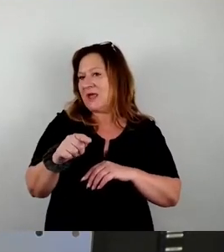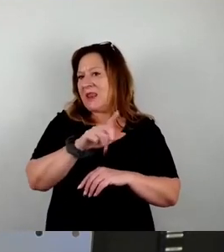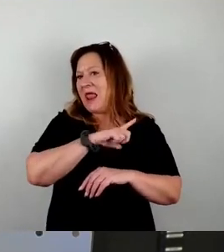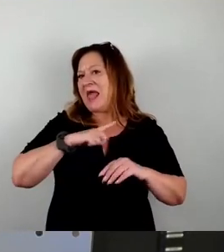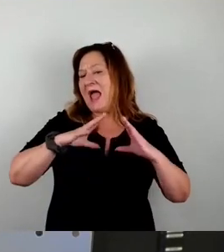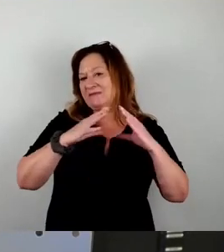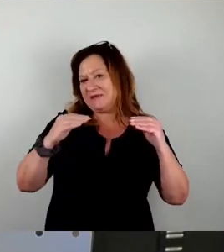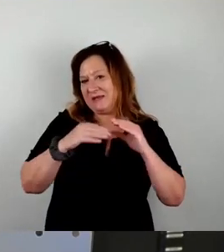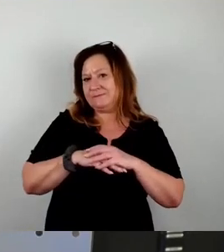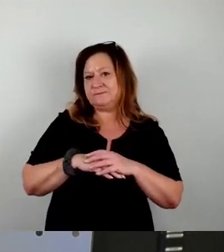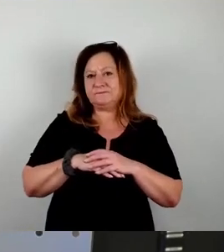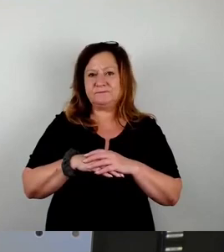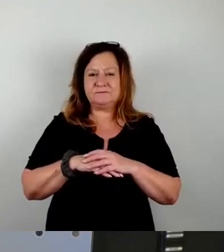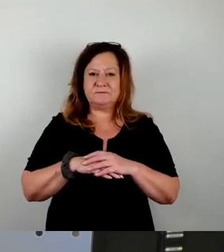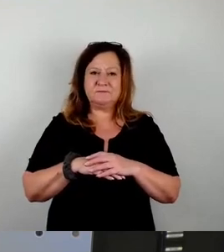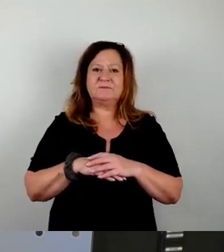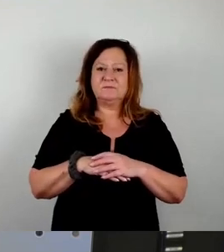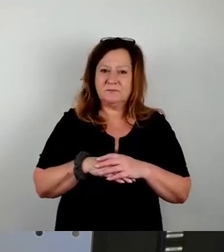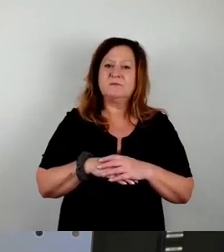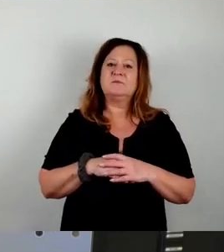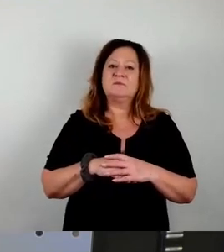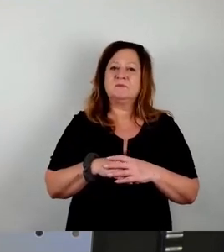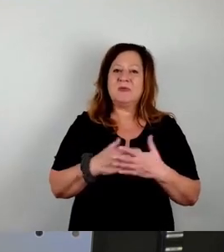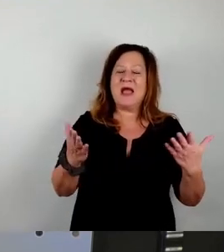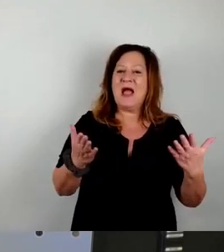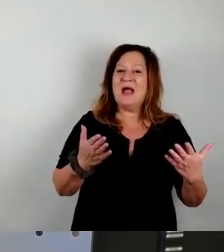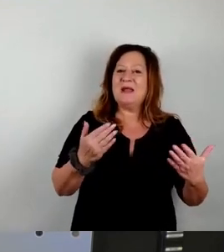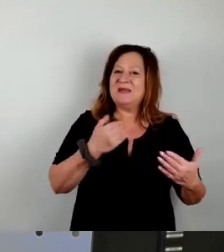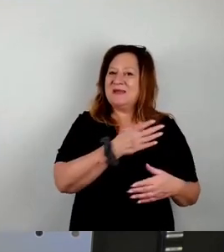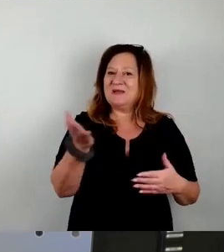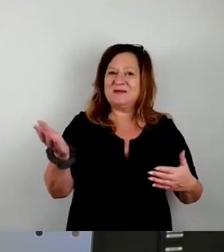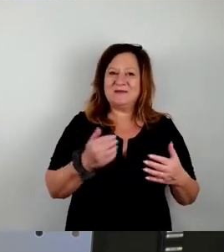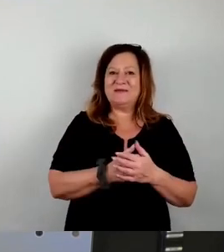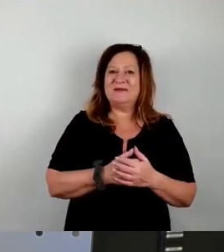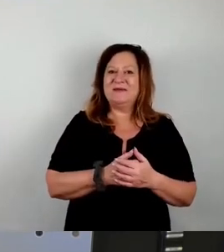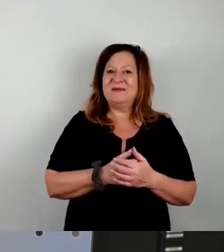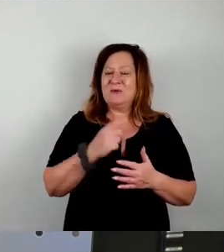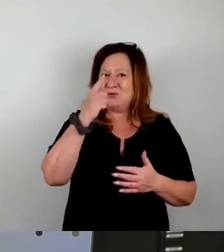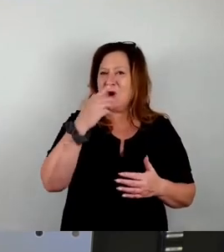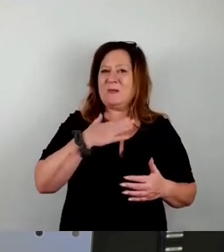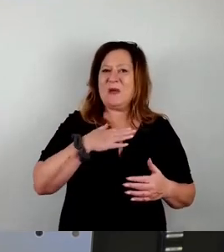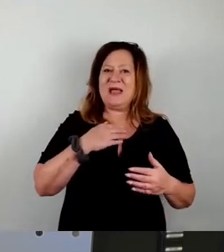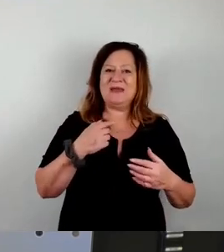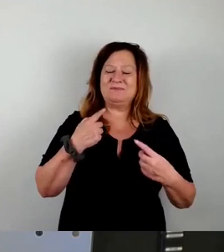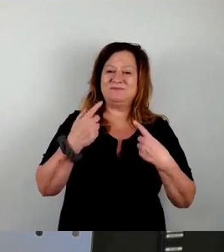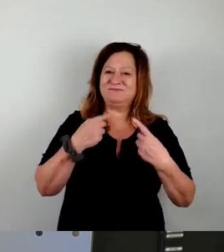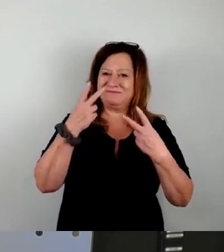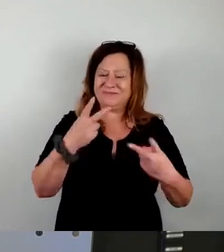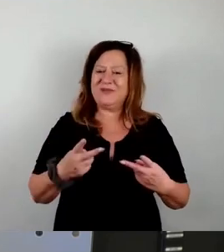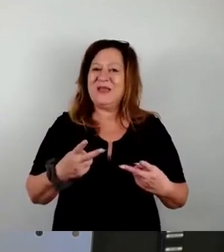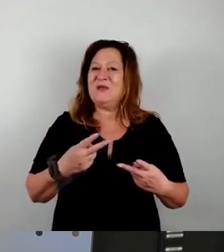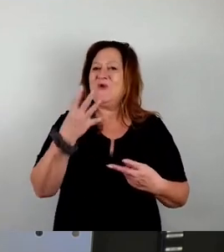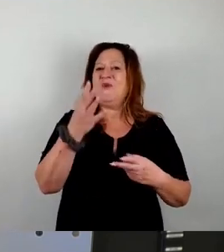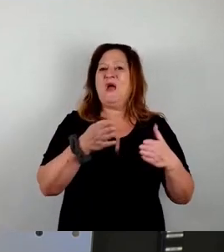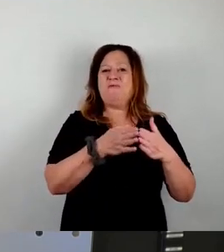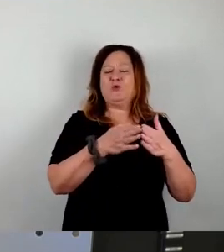hier die Bude brennt und alle hier reden wollen. Für die, die jetzt nur meine Rede sehen, bisher haben irgendwie vier Fraktionen gesagt, wir haben keine Lust